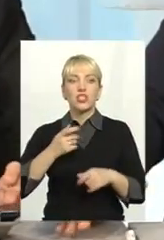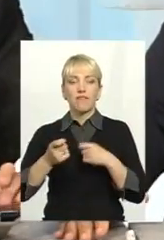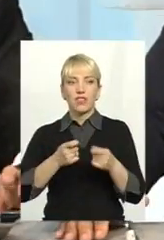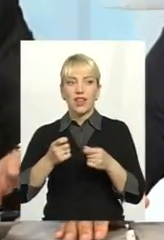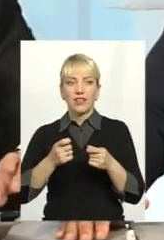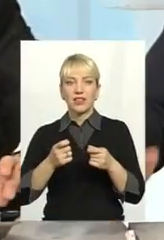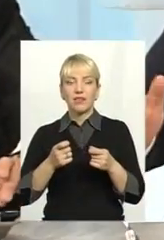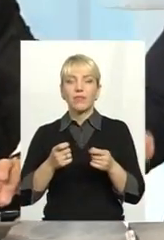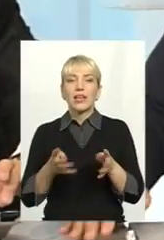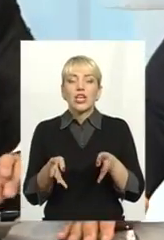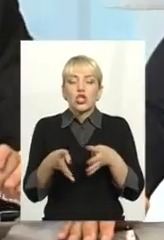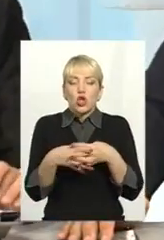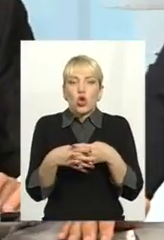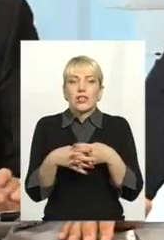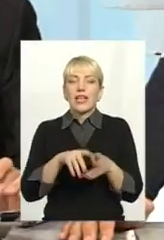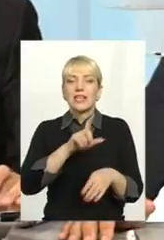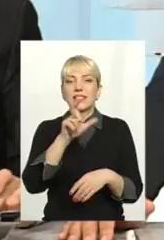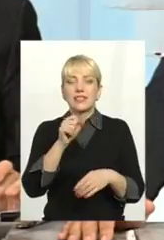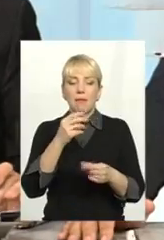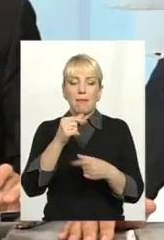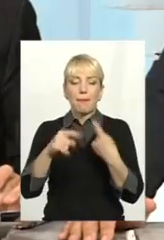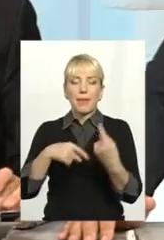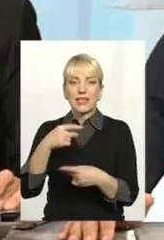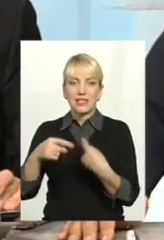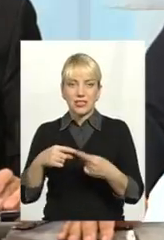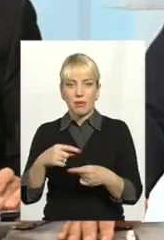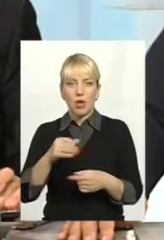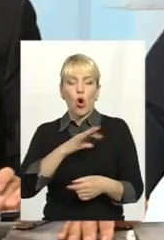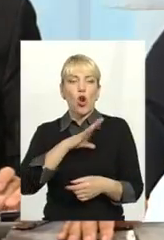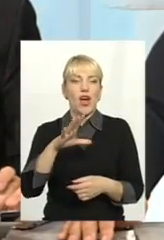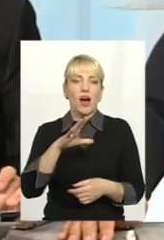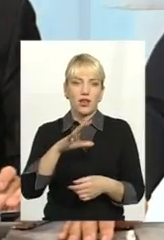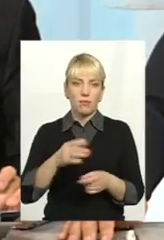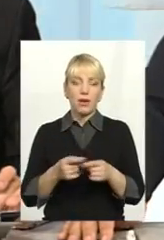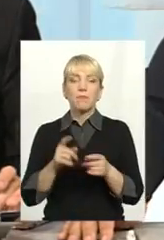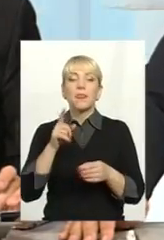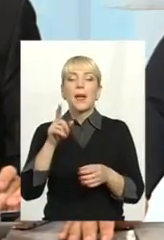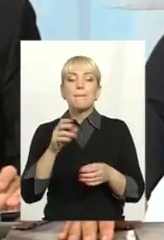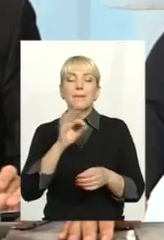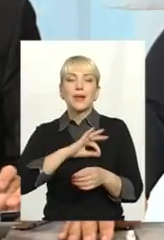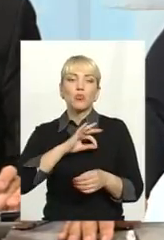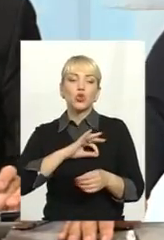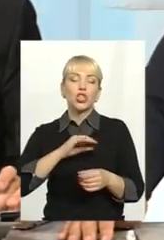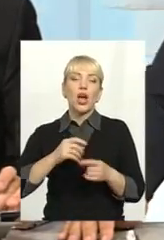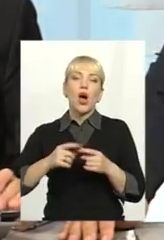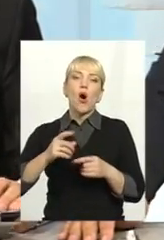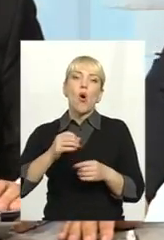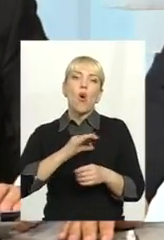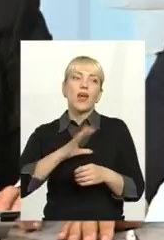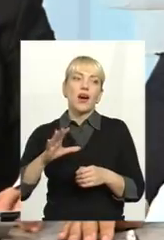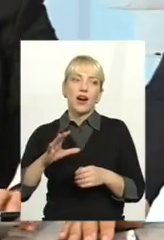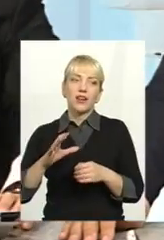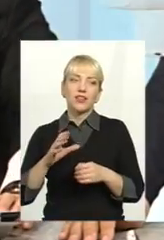з бізнесом великим, з олігархами. Так, прибутки олігархів, це дивіденти, обкладаються